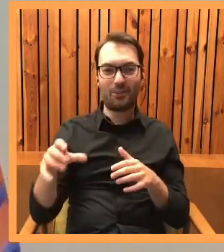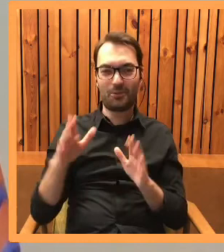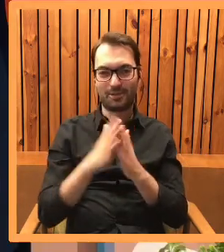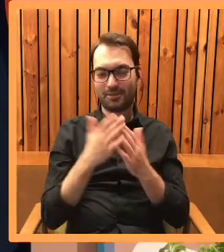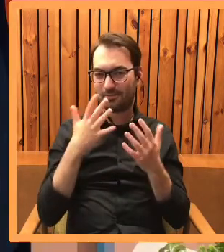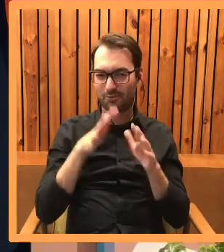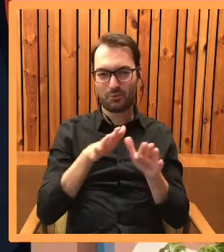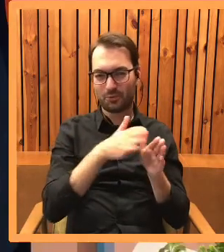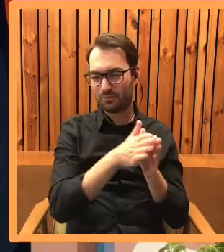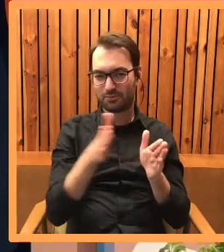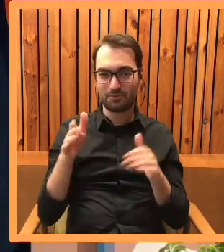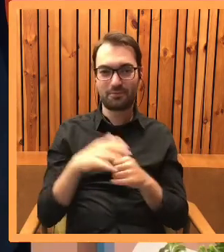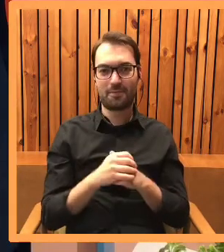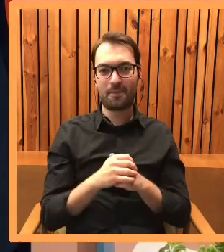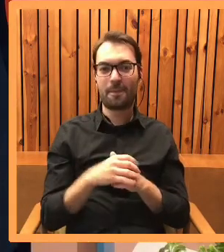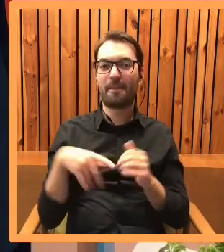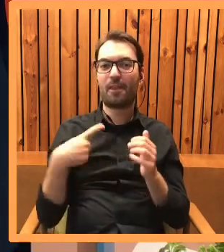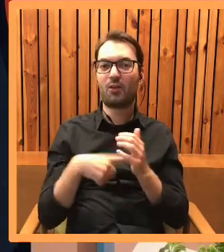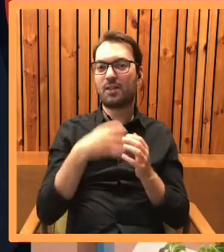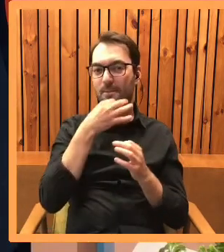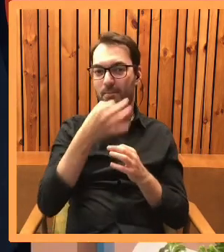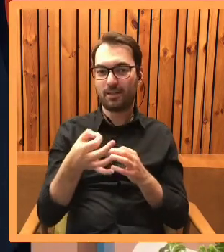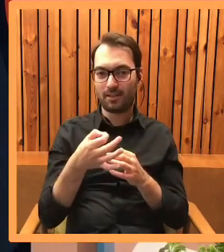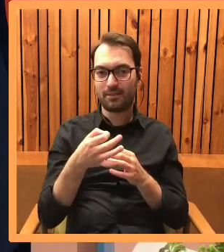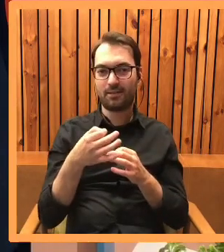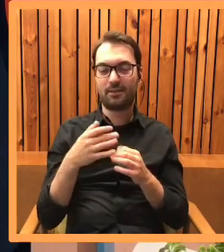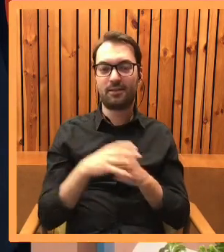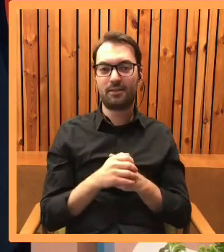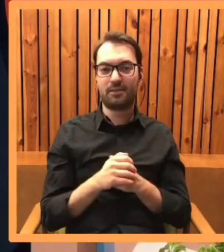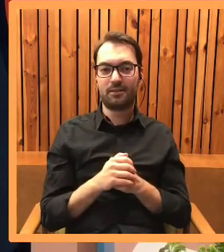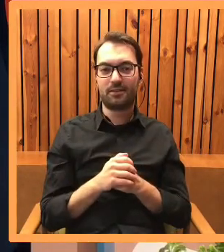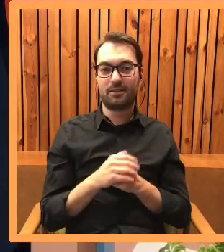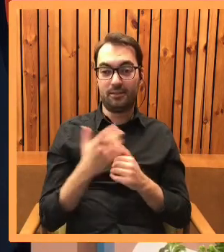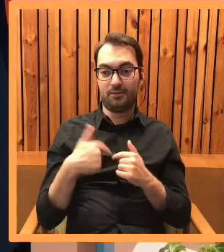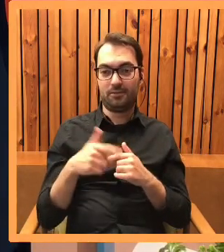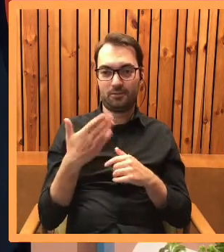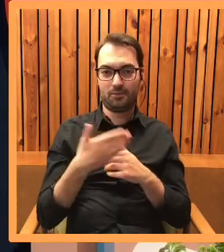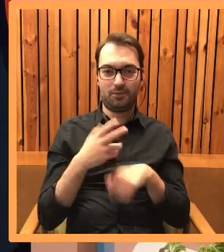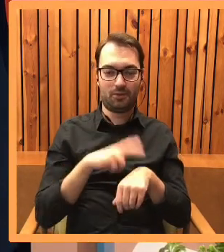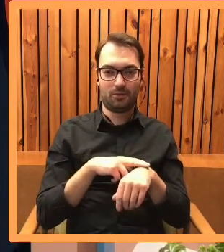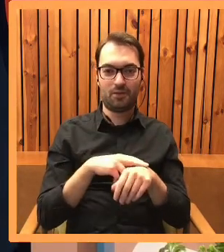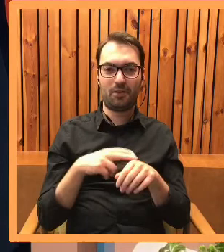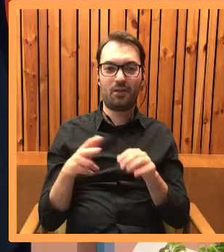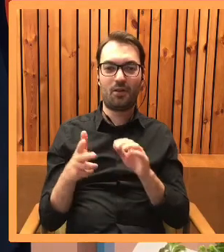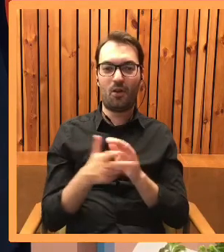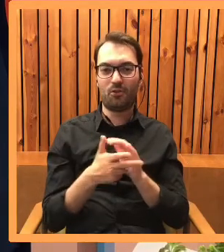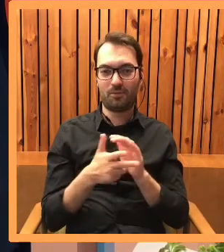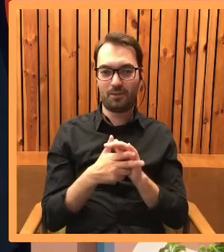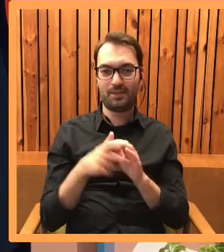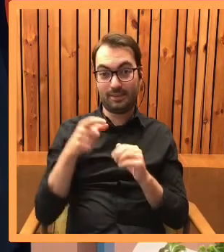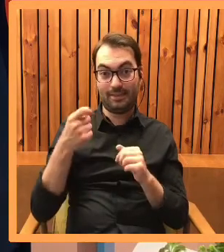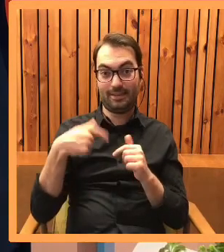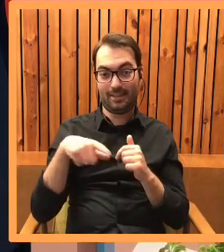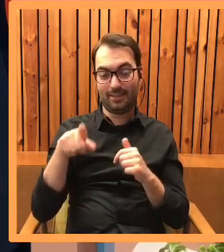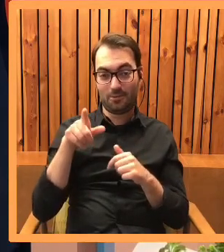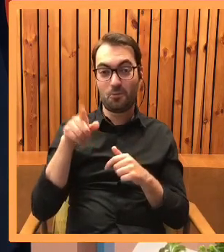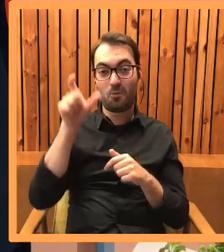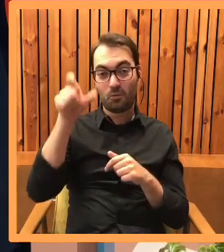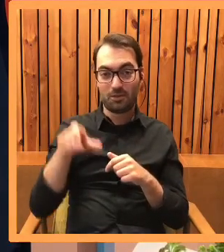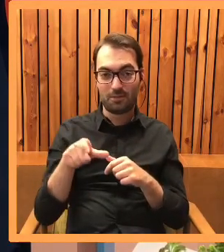fantastycznie eksplorujesz. Ostatnie pytanie od widzów na dzisiaj, bo zbliża nam się godzina 18, a u ciebie jest też ten moment, kiedy